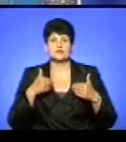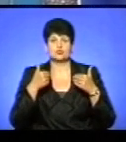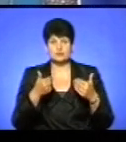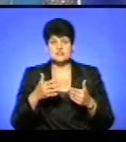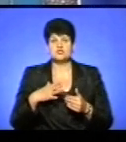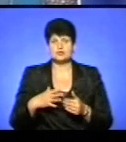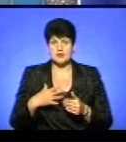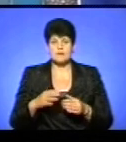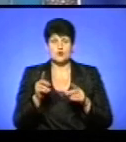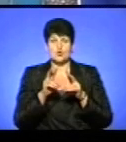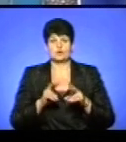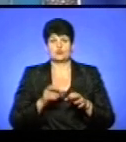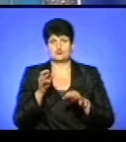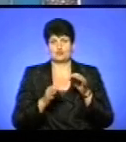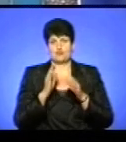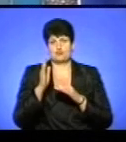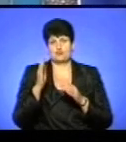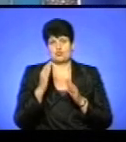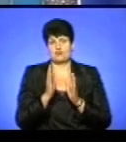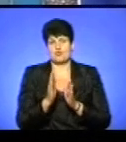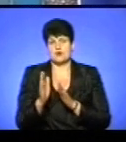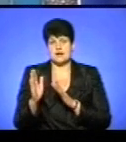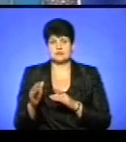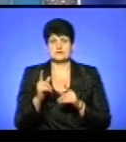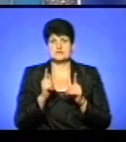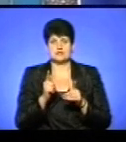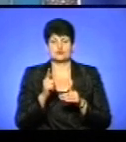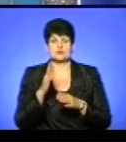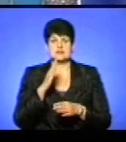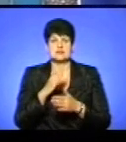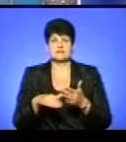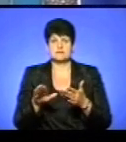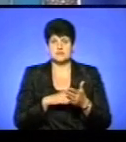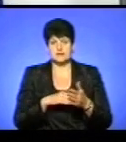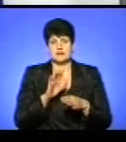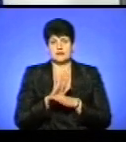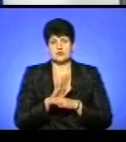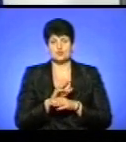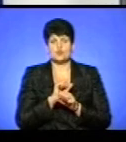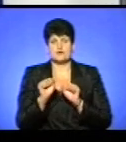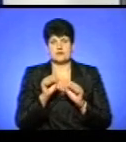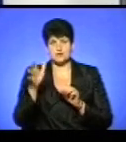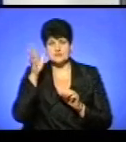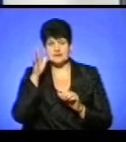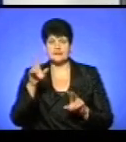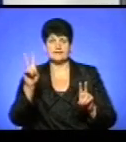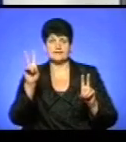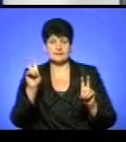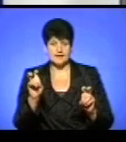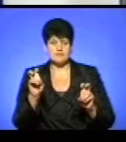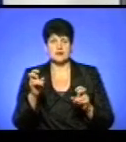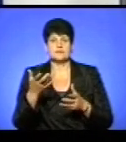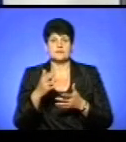Чекаємо розгляду в судовому порядку стосовно скасування наказу управління освіти. Що ж, дякую. Тема, так би мовити, з